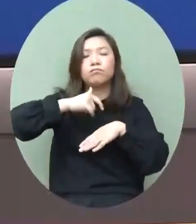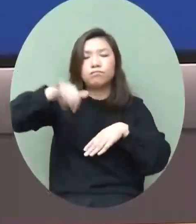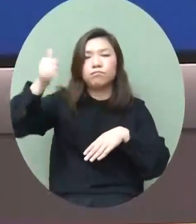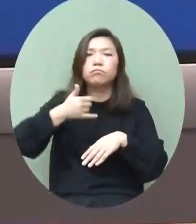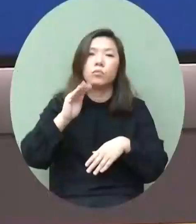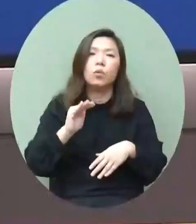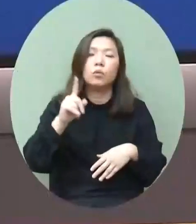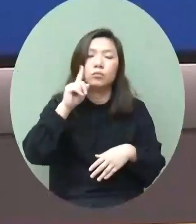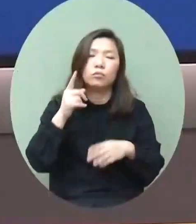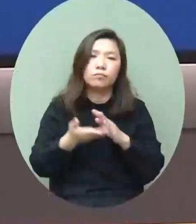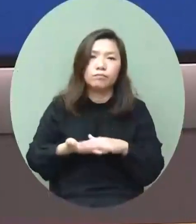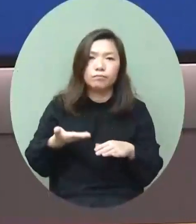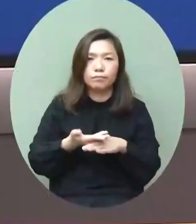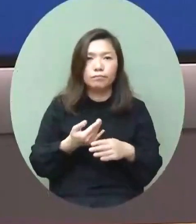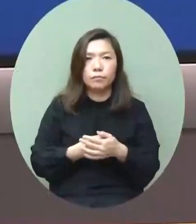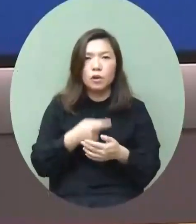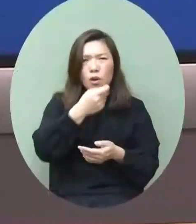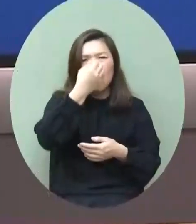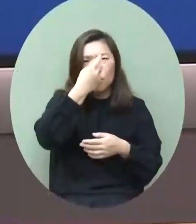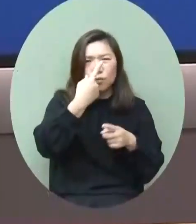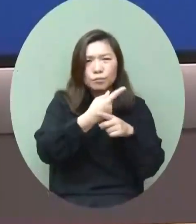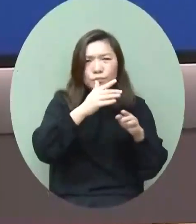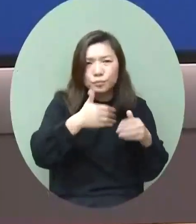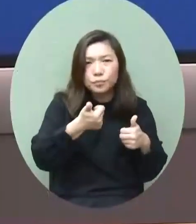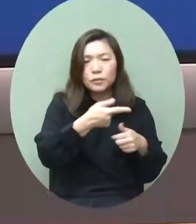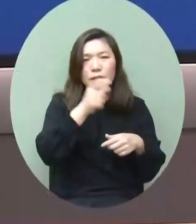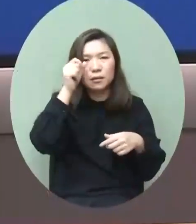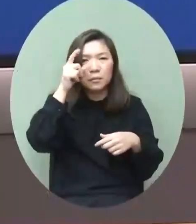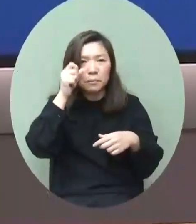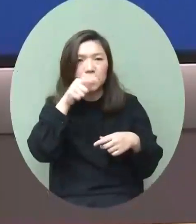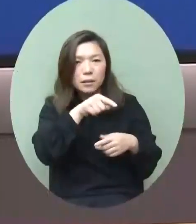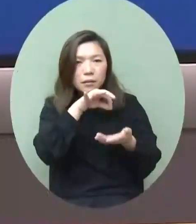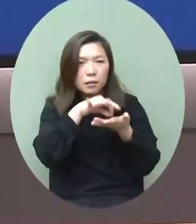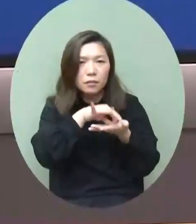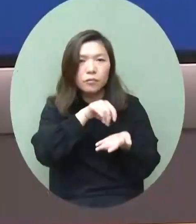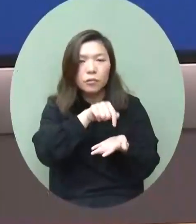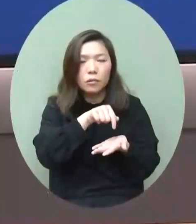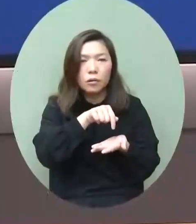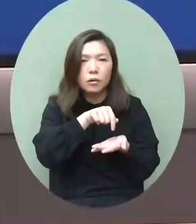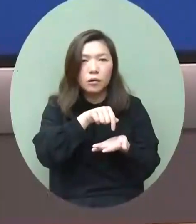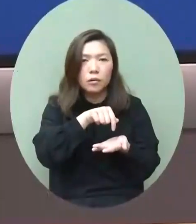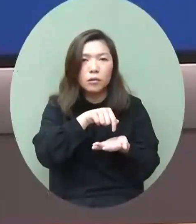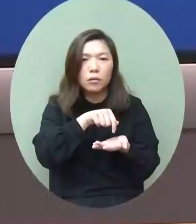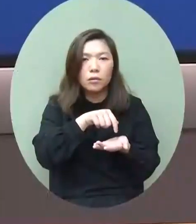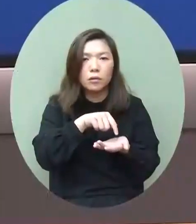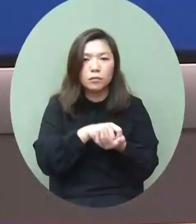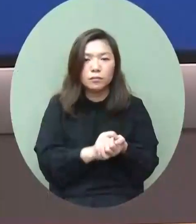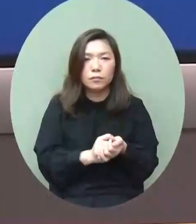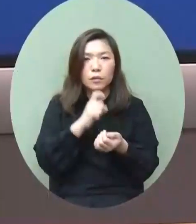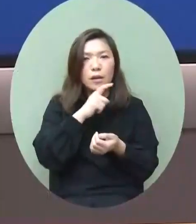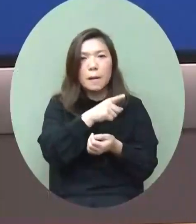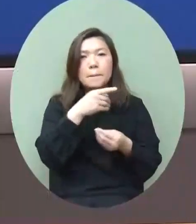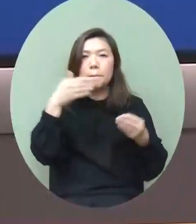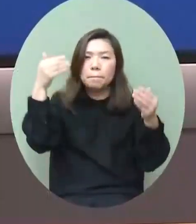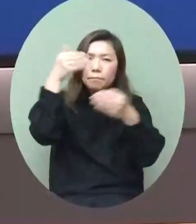因為香港的優勢和特質正正是它這種的你說叫橋樑